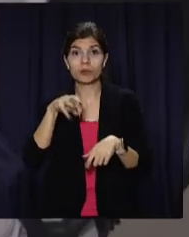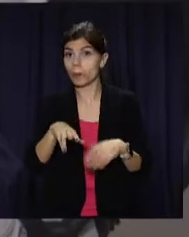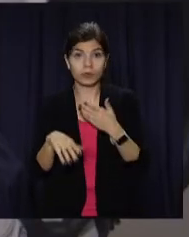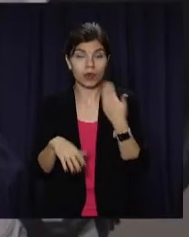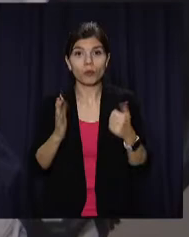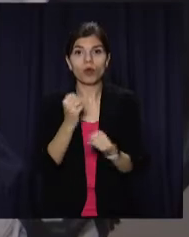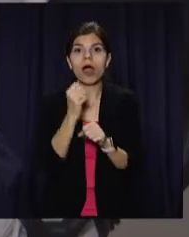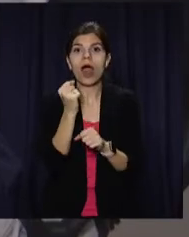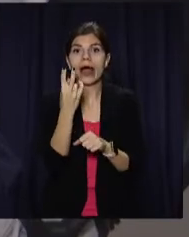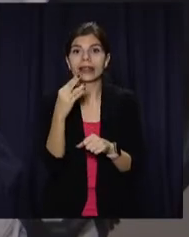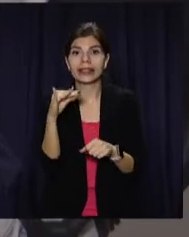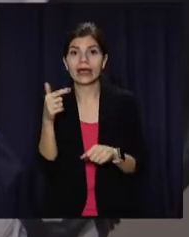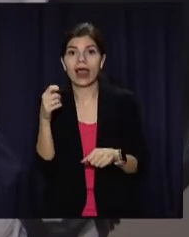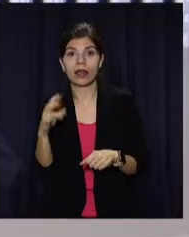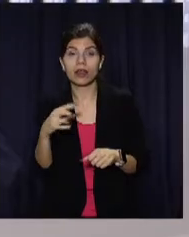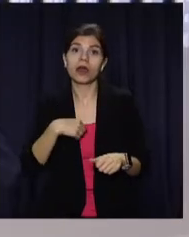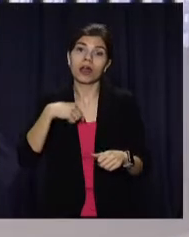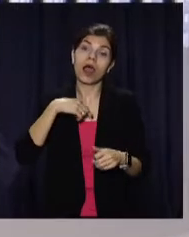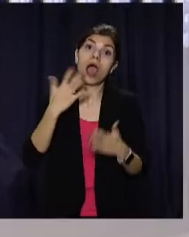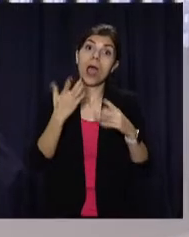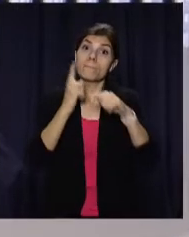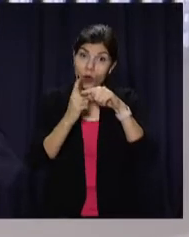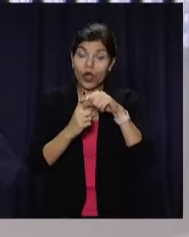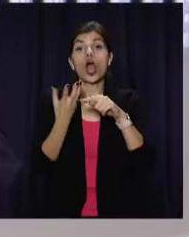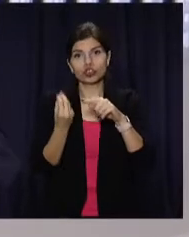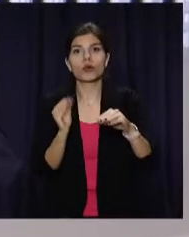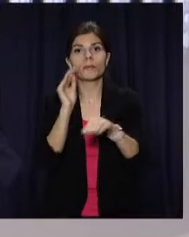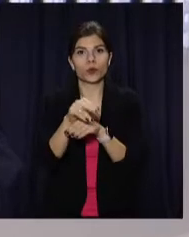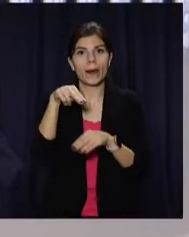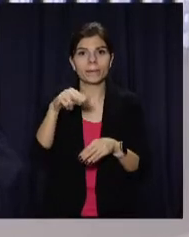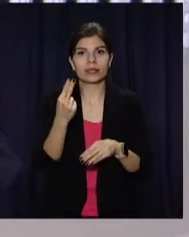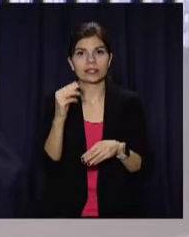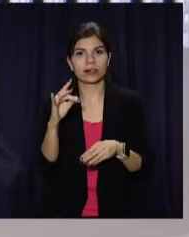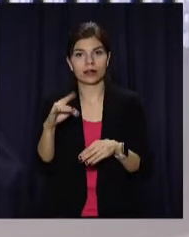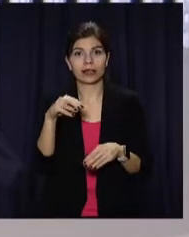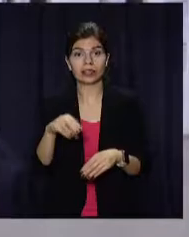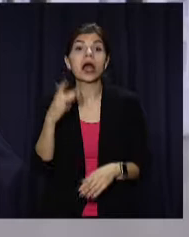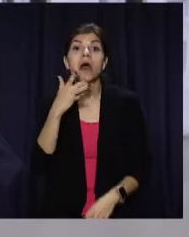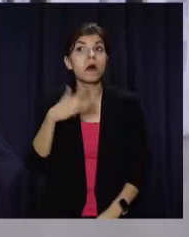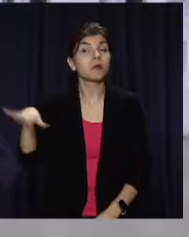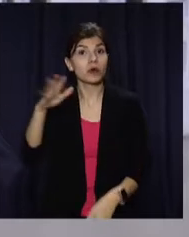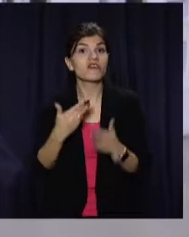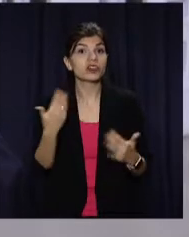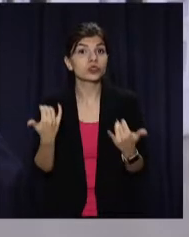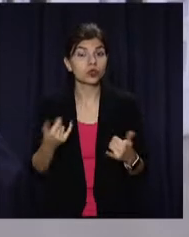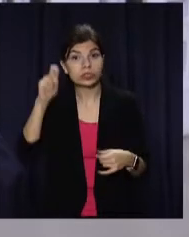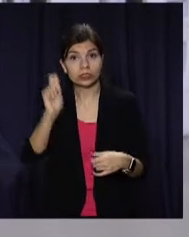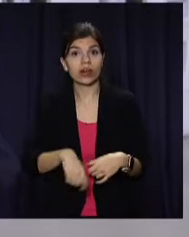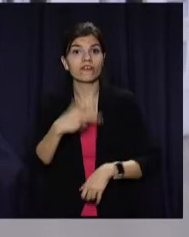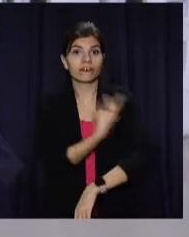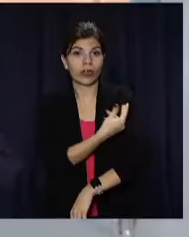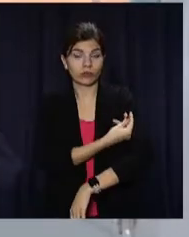на антиген. А якщо він виявиться позитивним, зроблять ще й ПЦР-тест. Тим часом у США відсьогодні стартувала